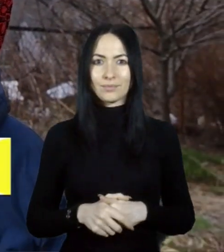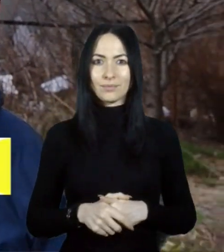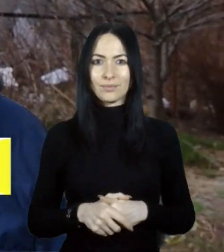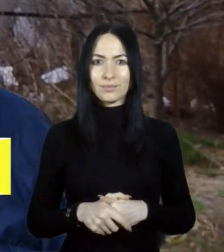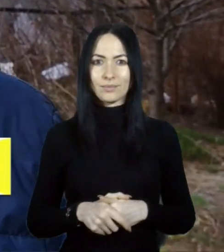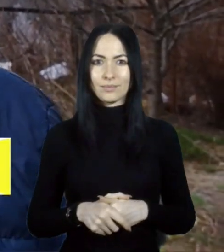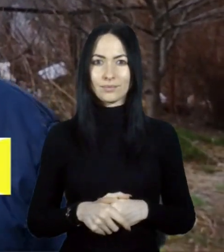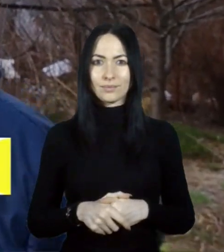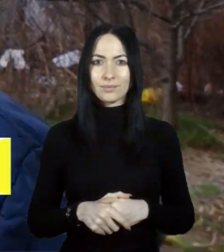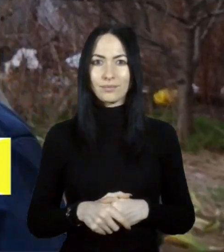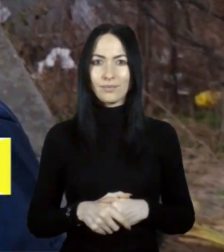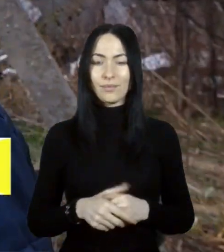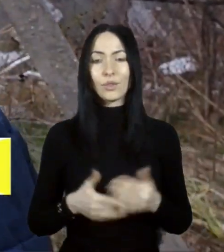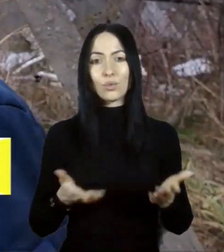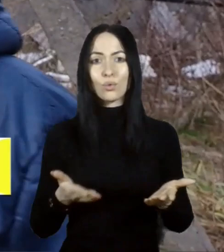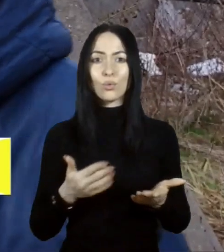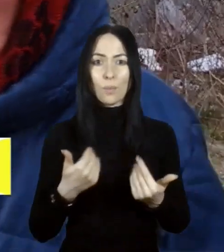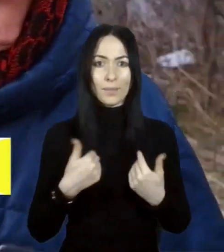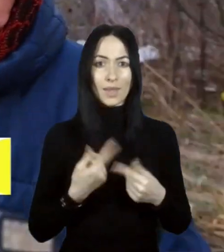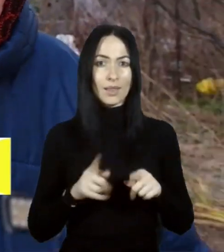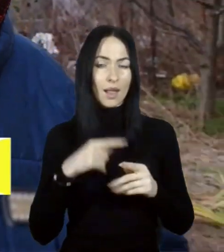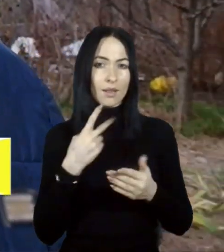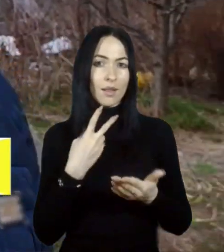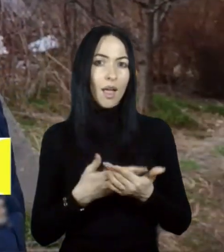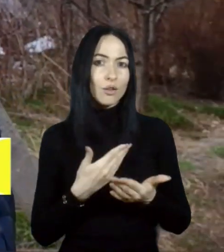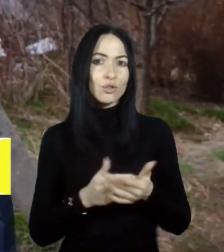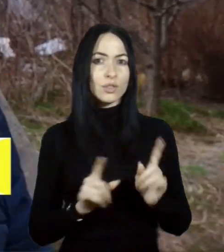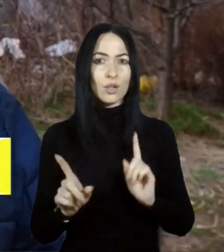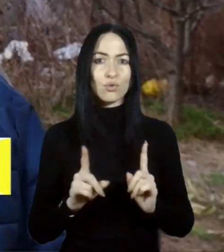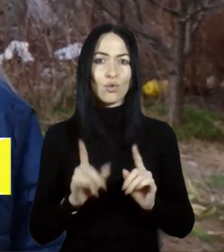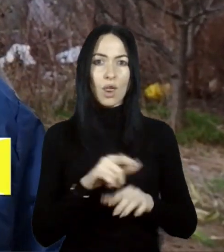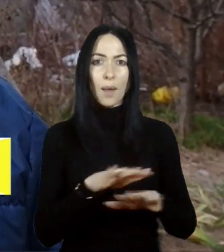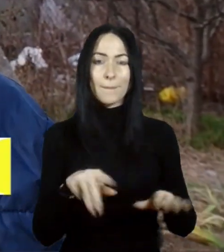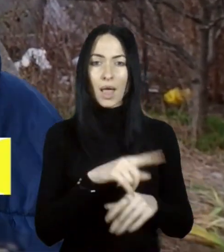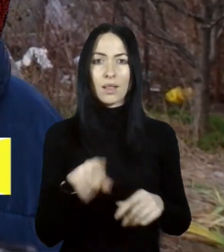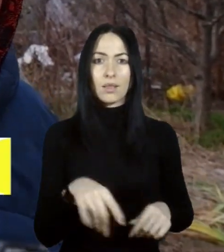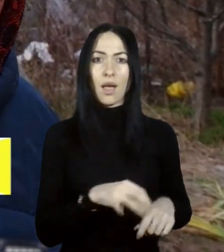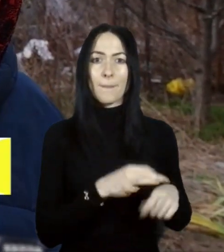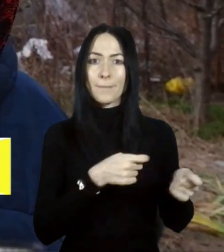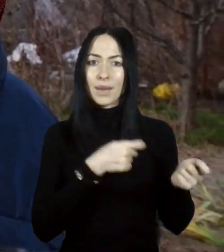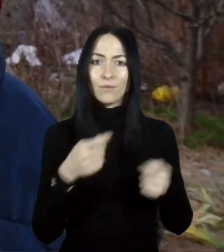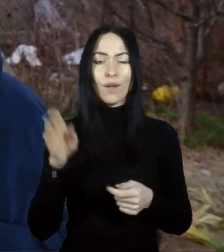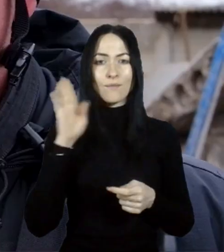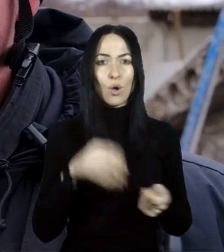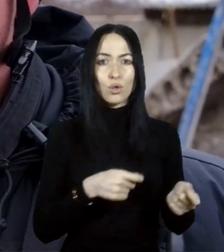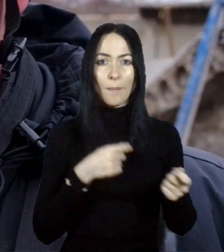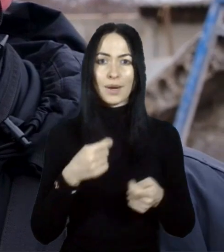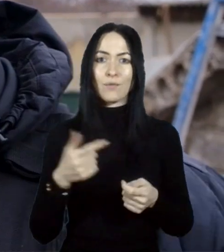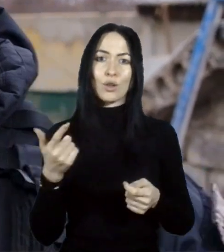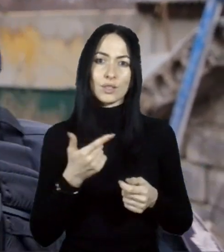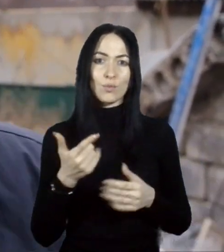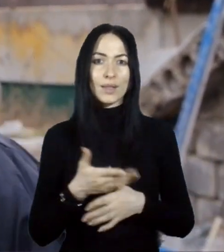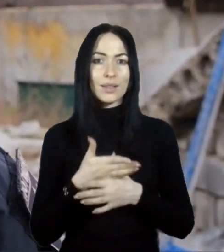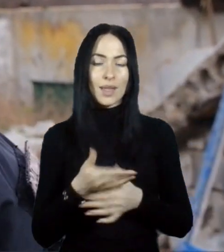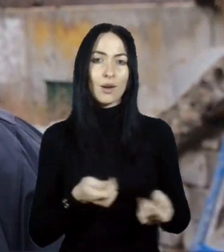Ну, мені так кажуть, що хлопці привозять, воду привозять, гуманітарку привозять. Велика